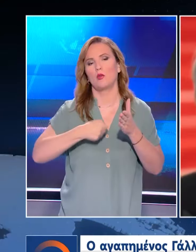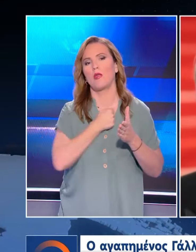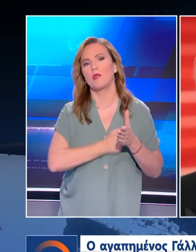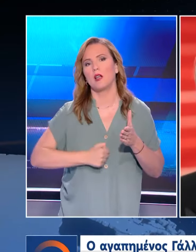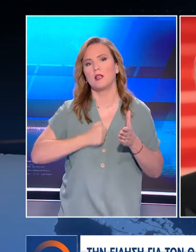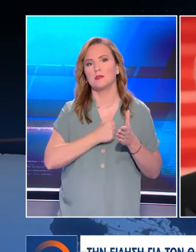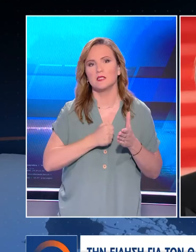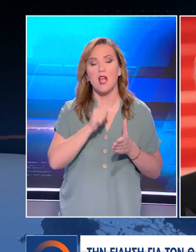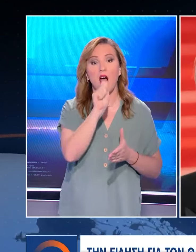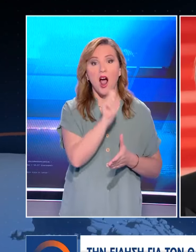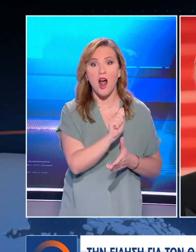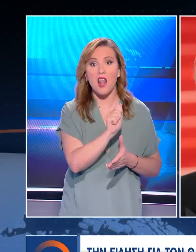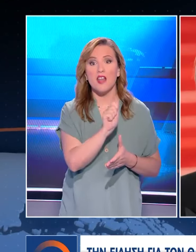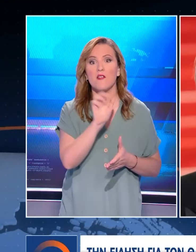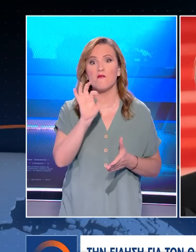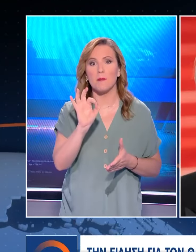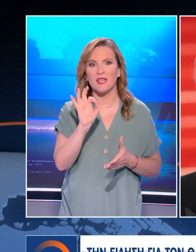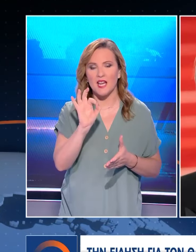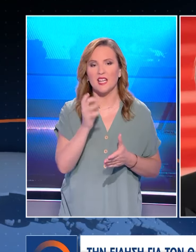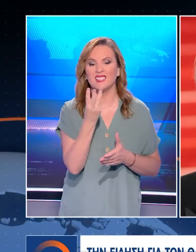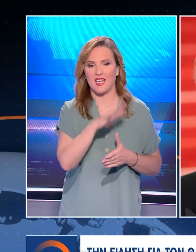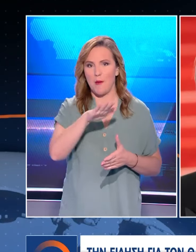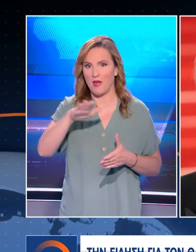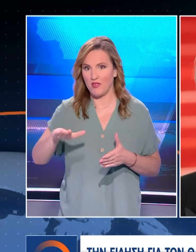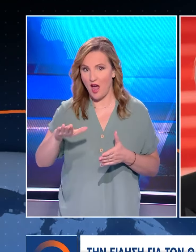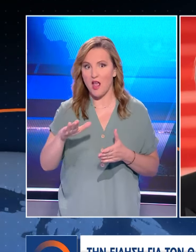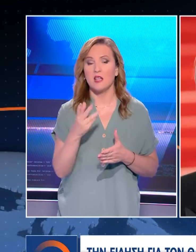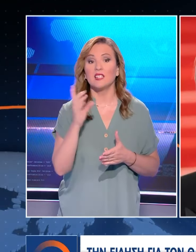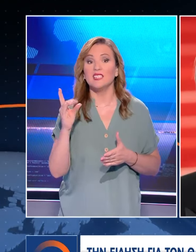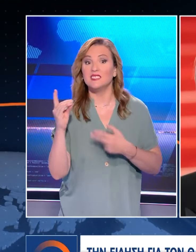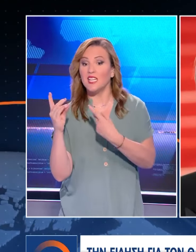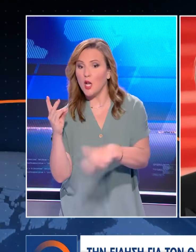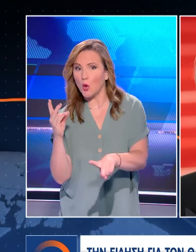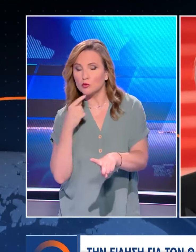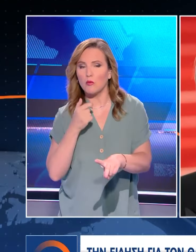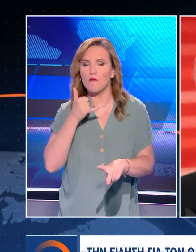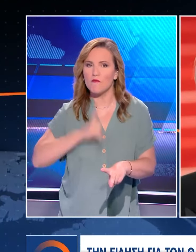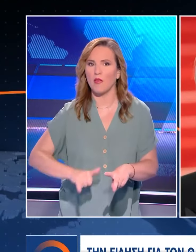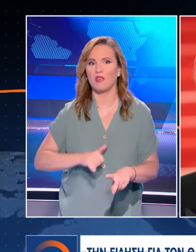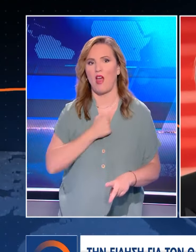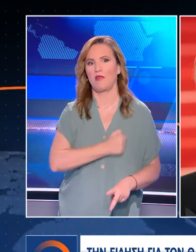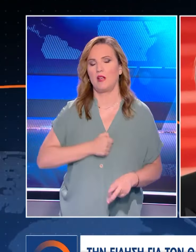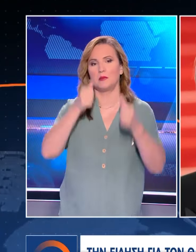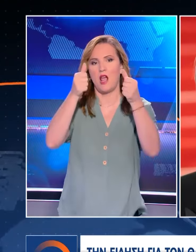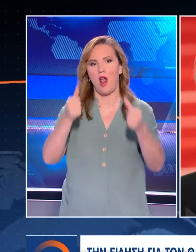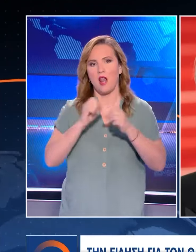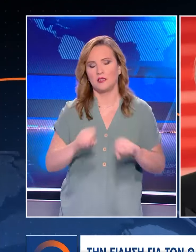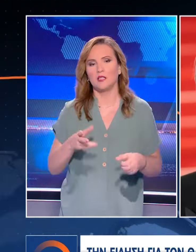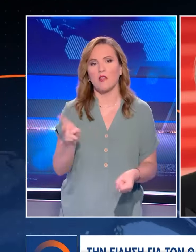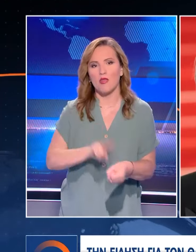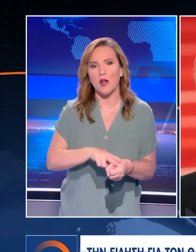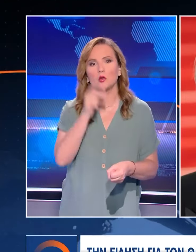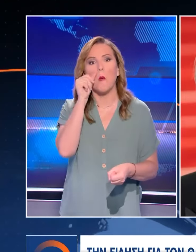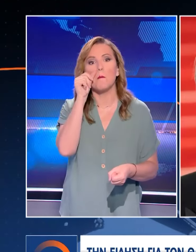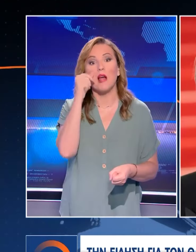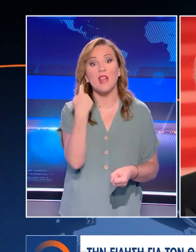Ο Αλέν Φαμπιέν, η Ανούκα, ο Άντωνη και ο σκύλος του Λούμπο με βαθιά θλίψη ανακοινώνουν το θάνατο του πατέρα τους.